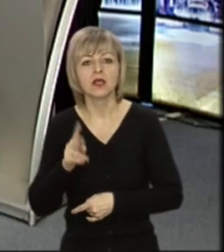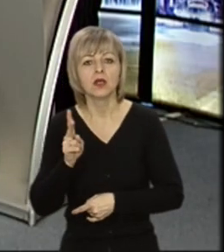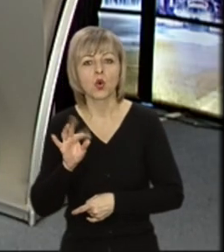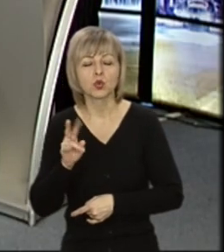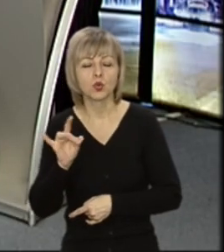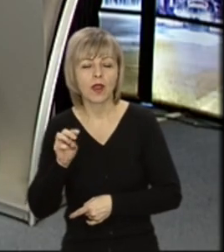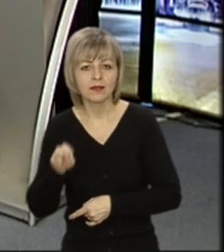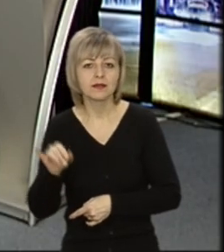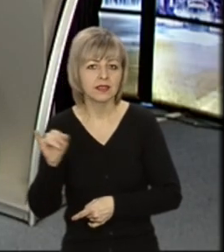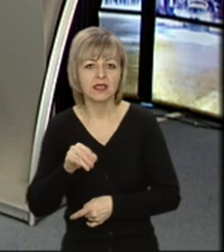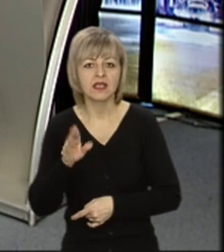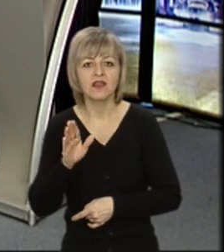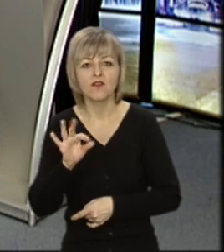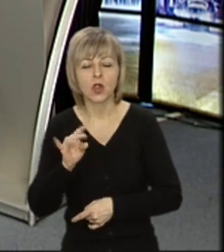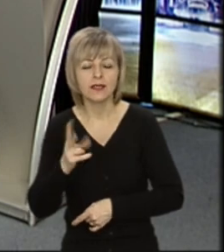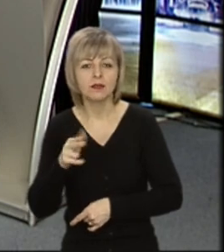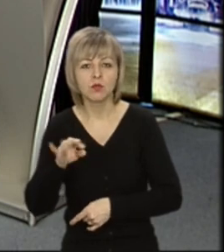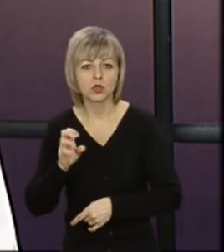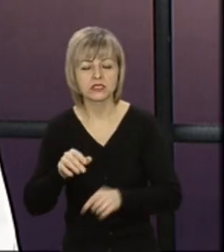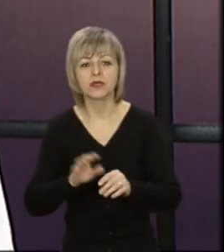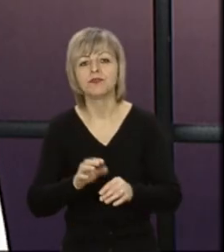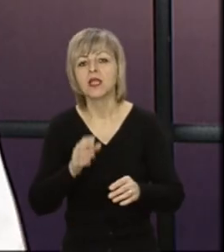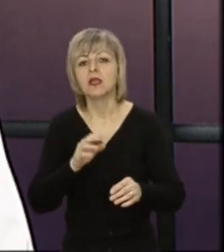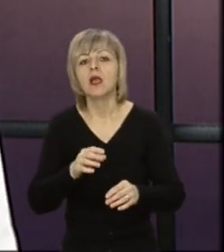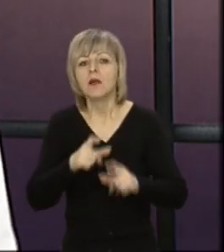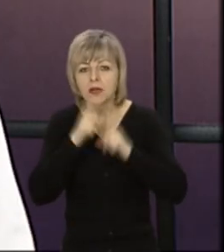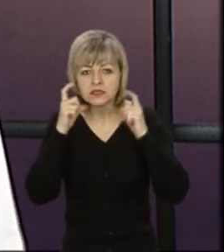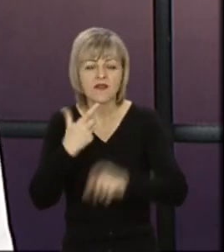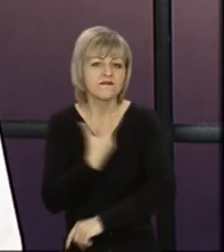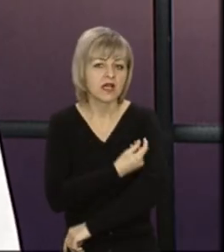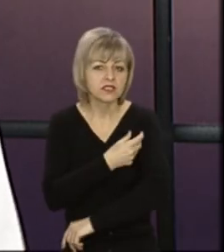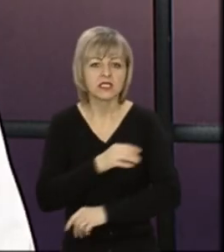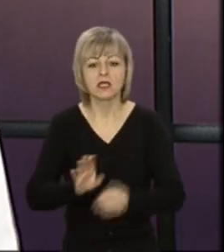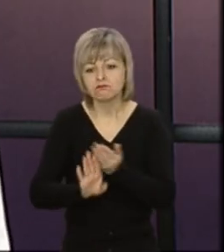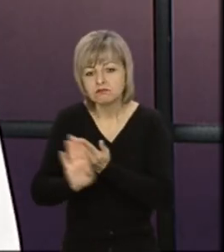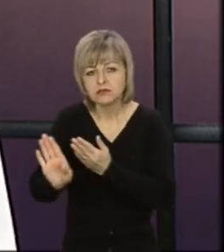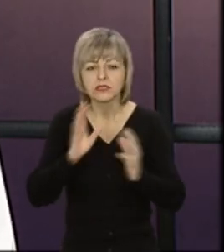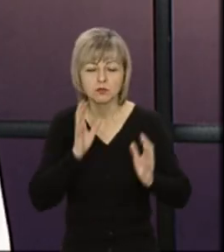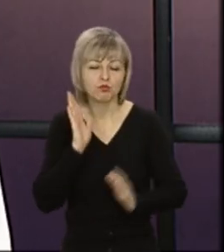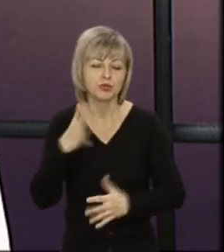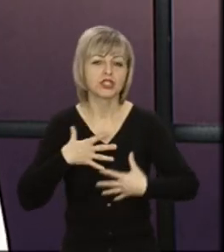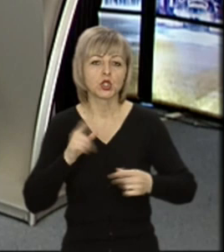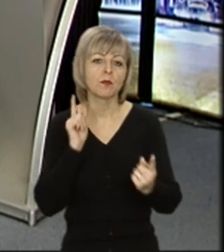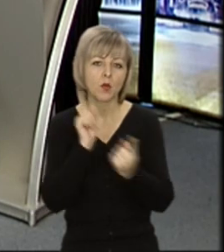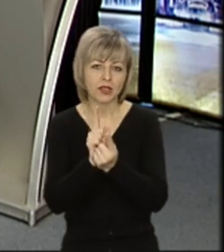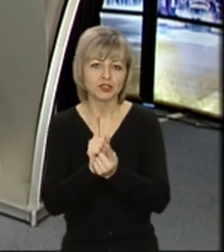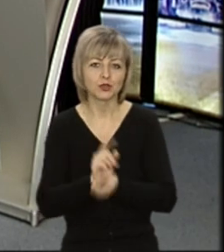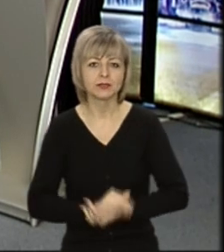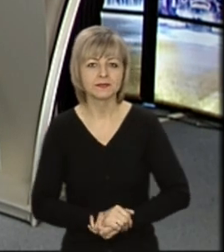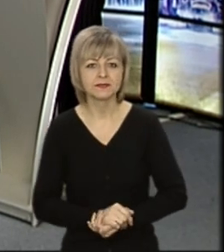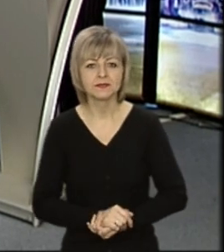агентство «Волиньпост». Дотримуйтесь дистанції, одягайте маски, вакцинуйтеся та будьте здорові. Побачимось!